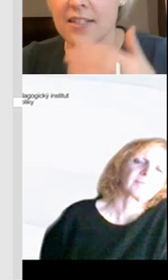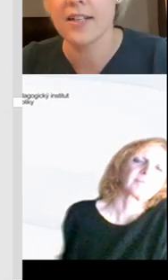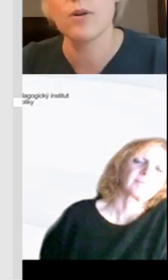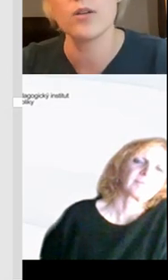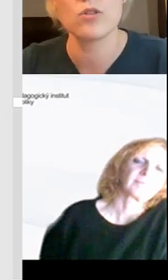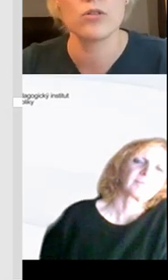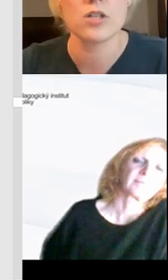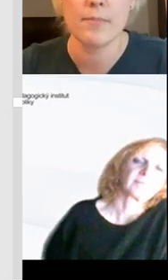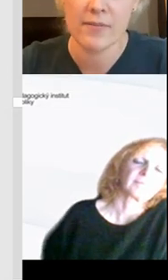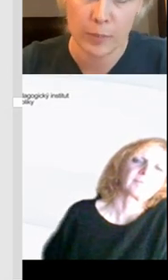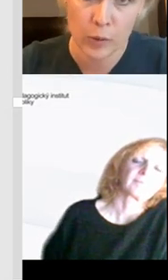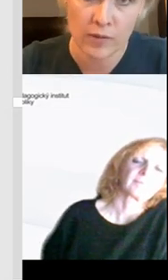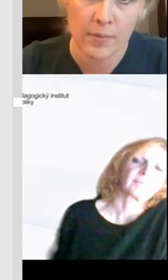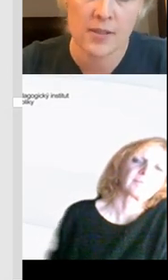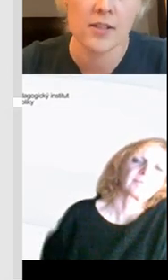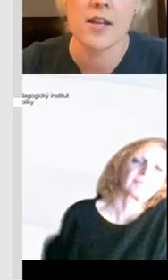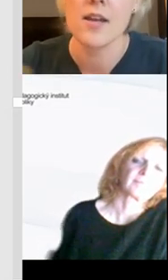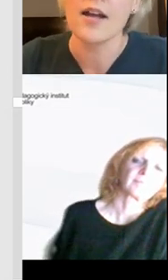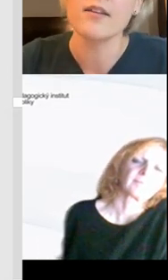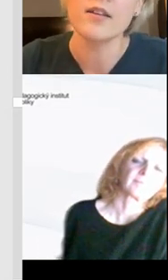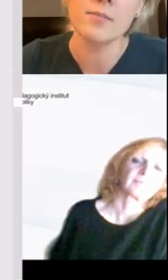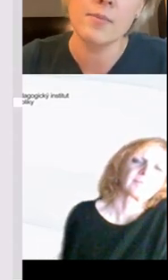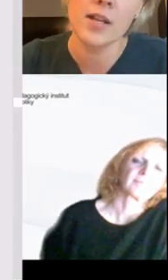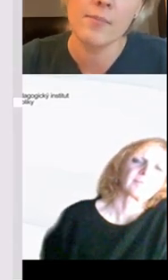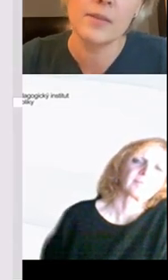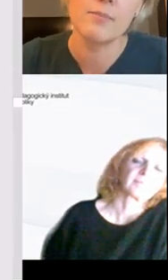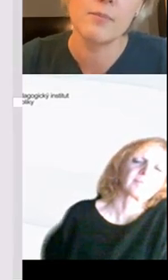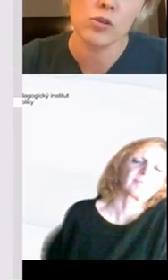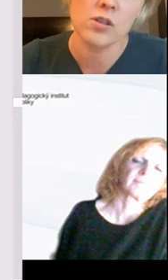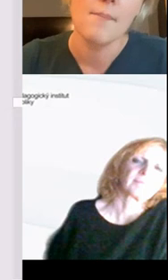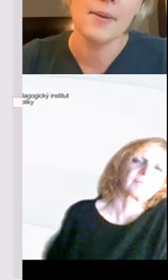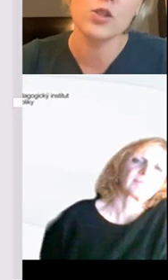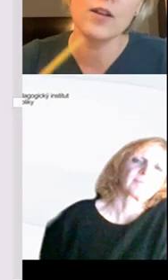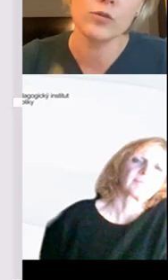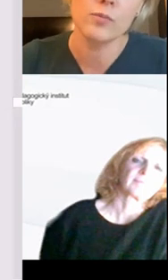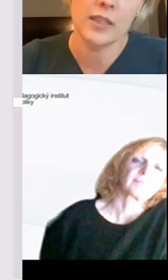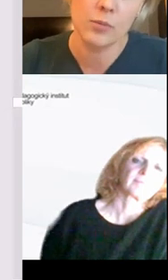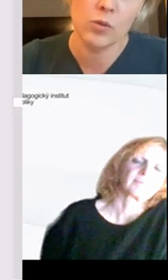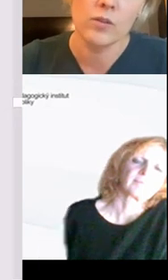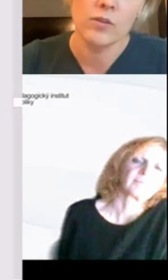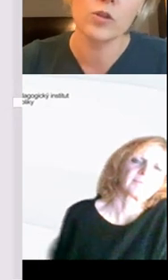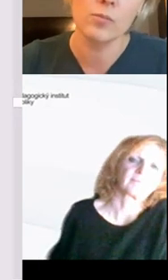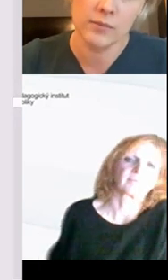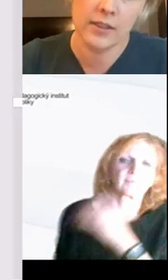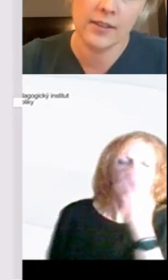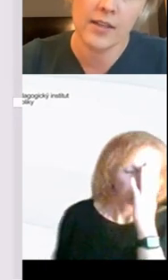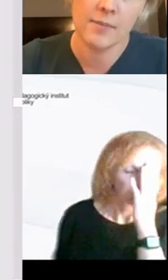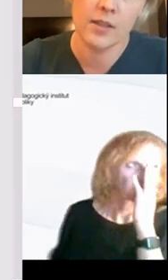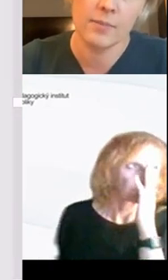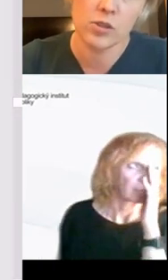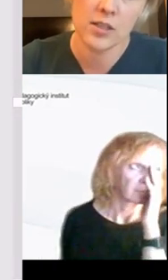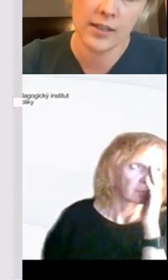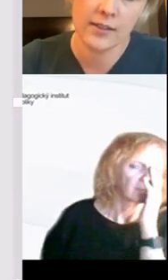Google prezentace nebo ať už je to třeba PowerPointová prezentace. A ty děti by měly mít možnost pracovat v tom týmu, v tom